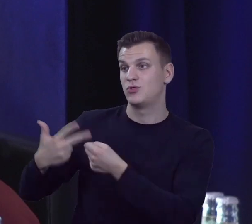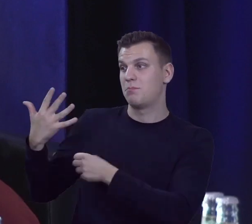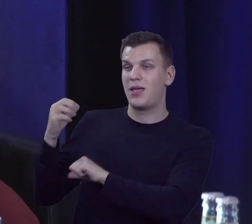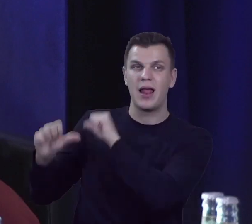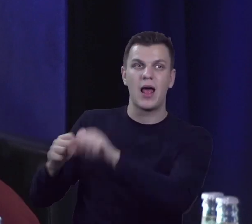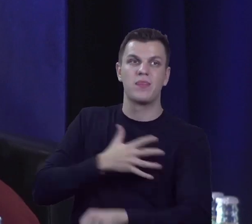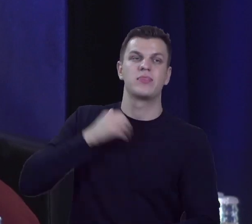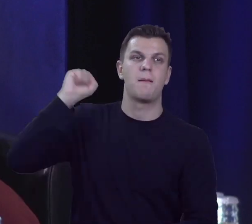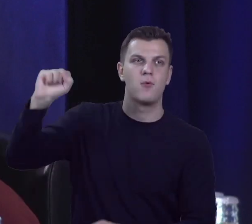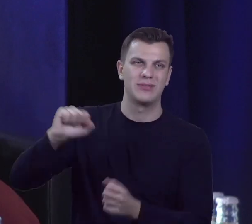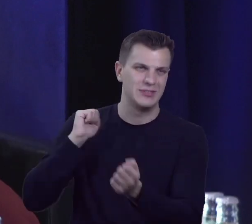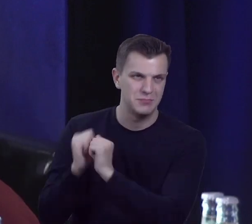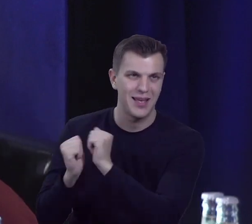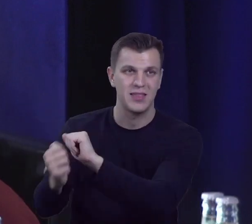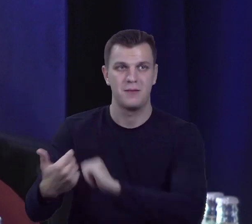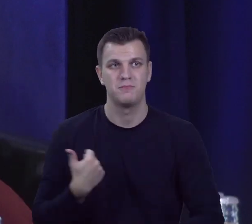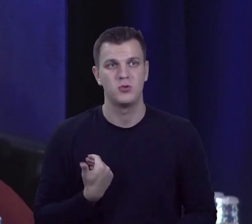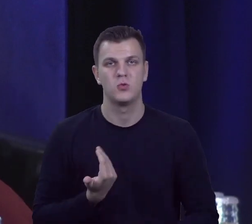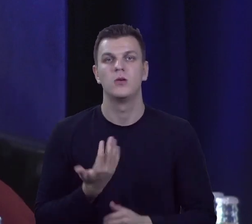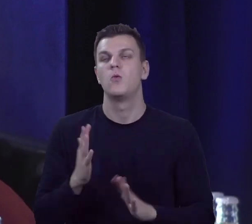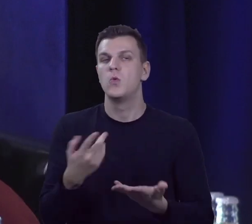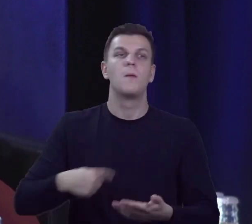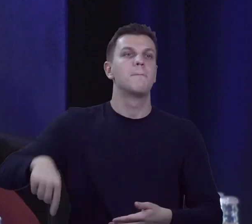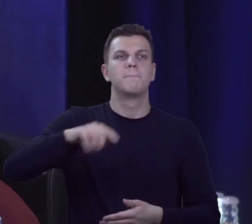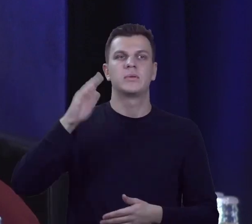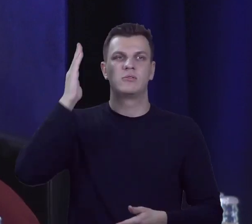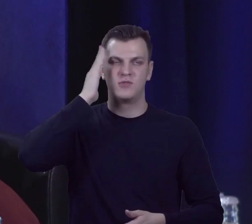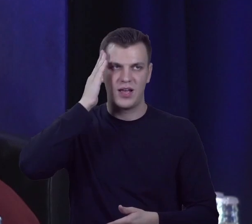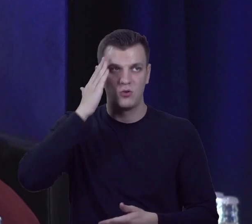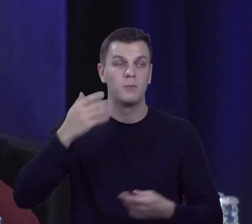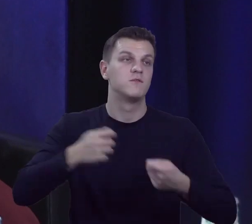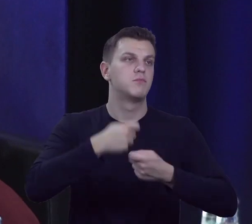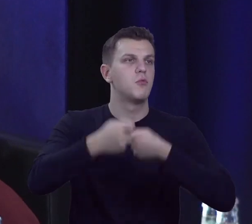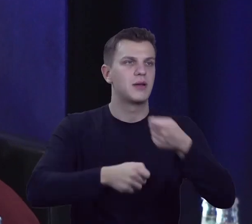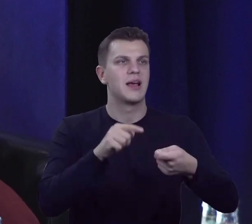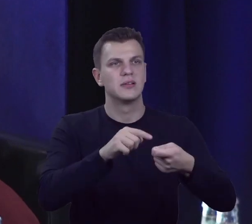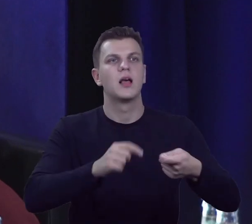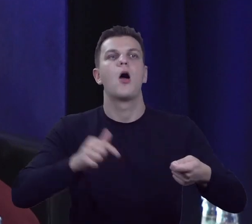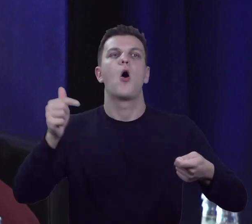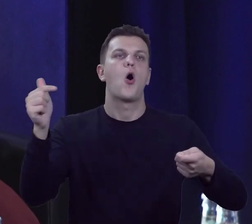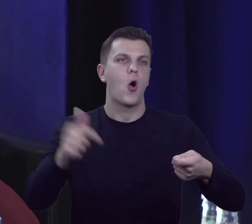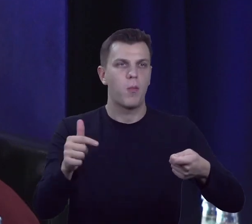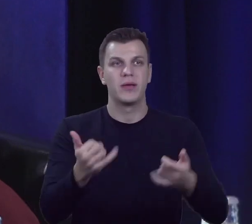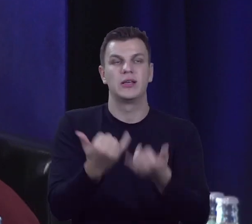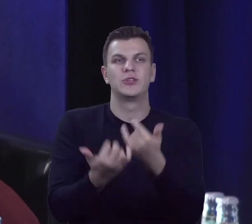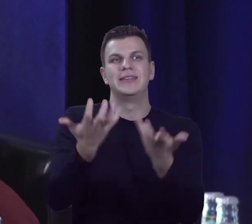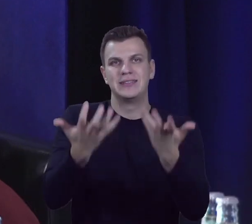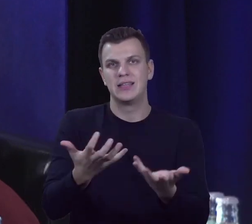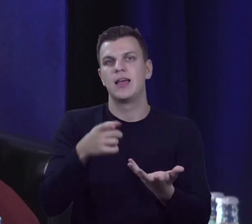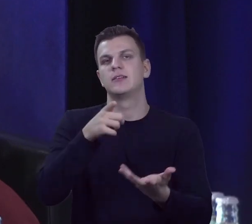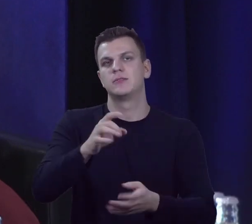jest taka, że mamy świadomość tego, że ta współpraca jest nieodzownym elementem prawidłowo funkcjonującego.